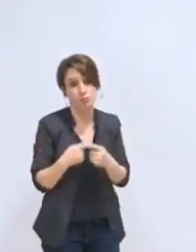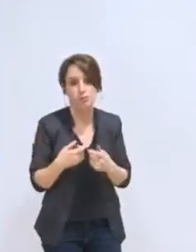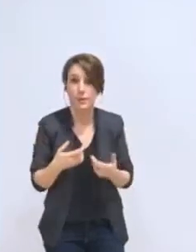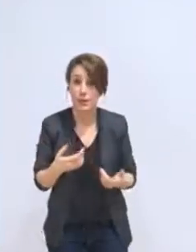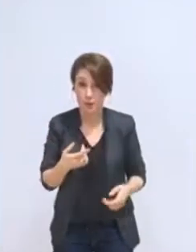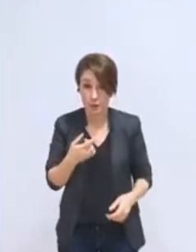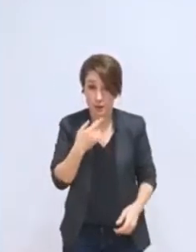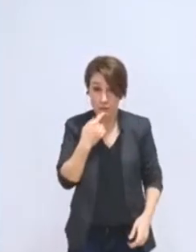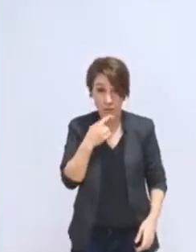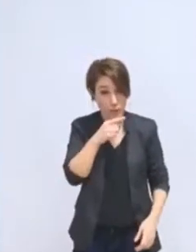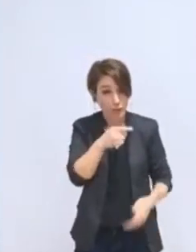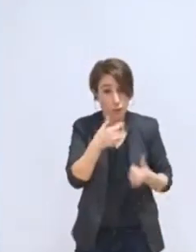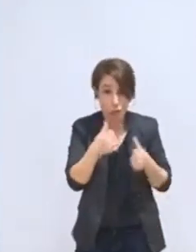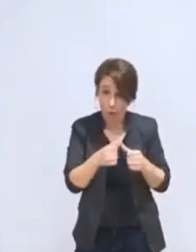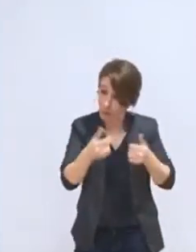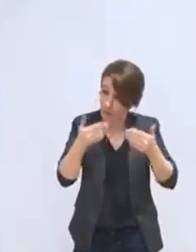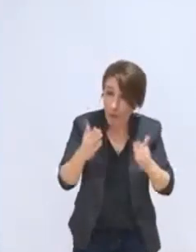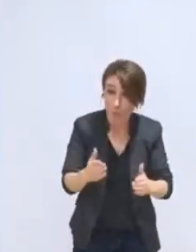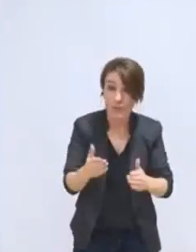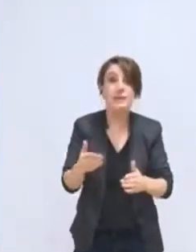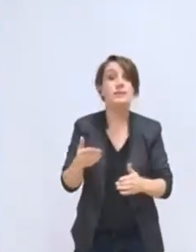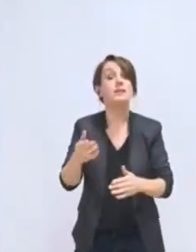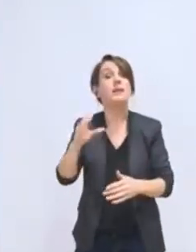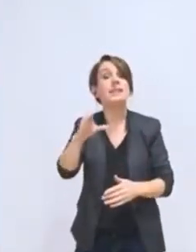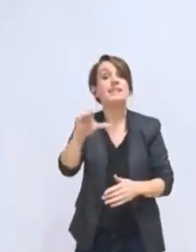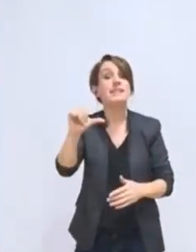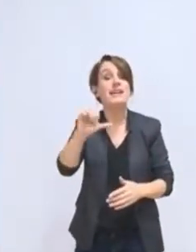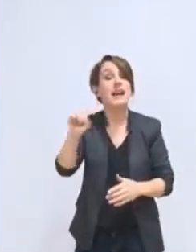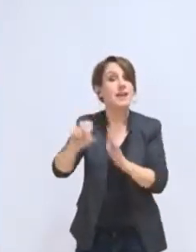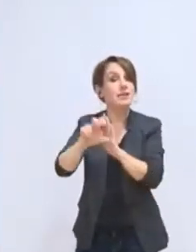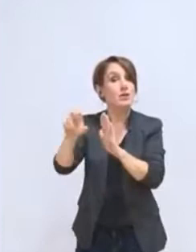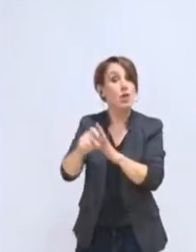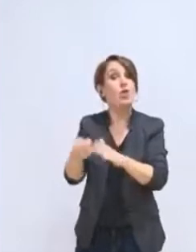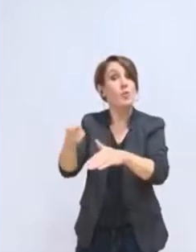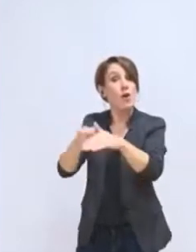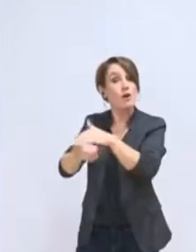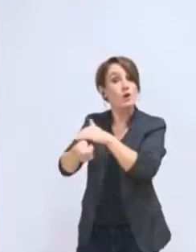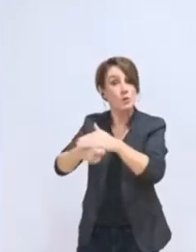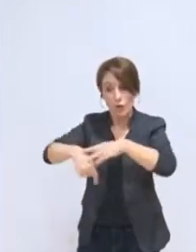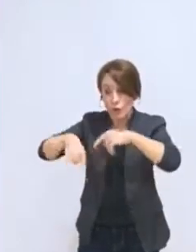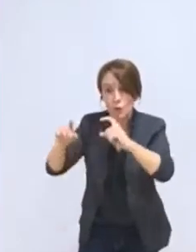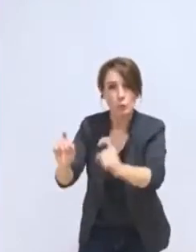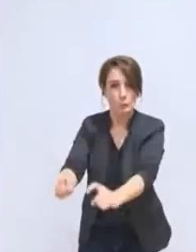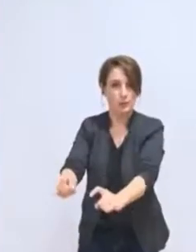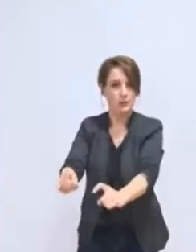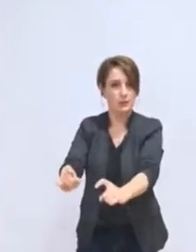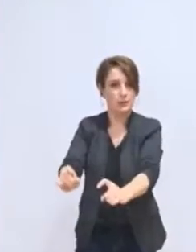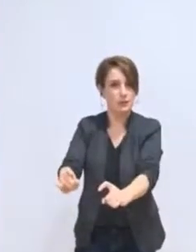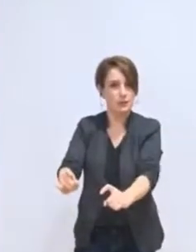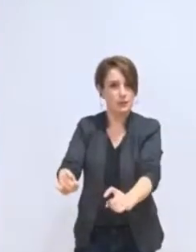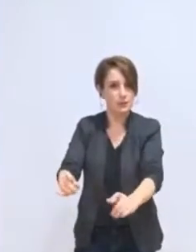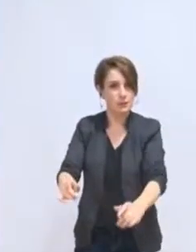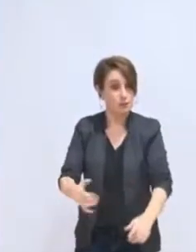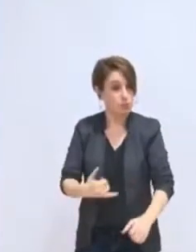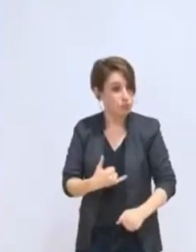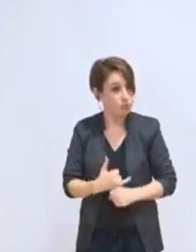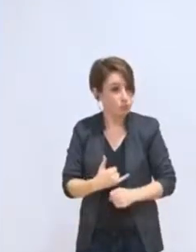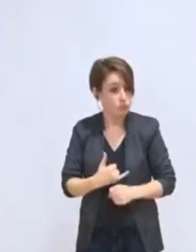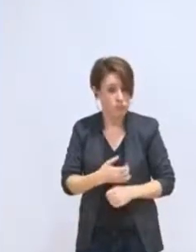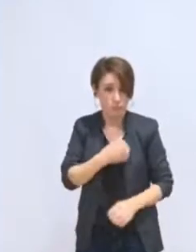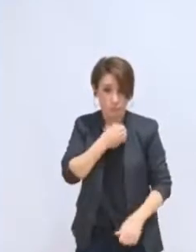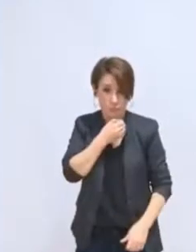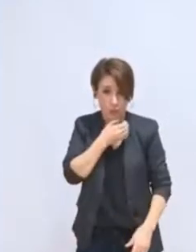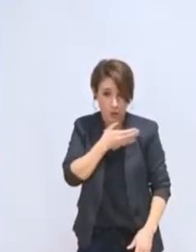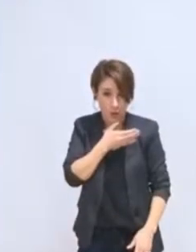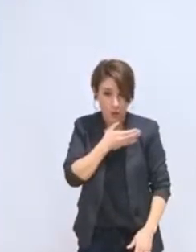subvention au CCS de la ville de Grenoble, au-delà de ce qui a été rappelé à l'instant sur les changements de périmètre, qui est